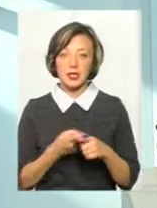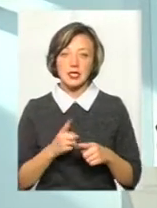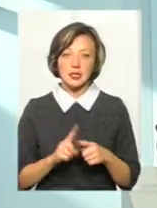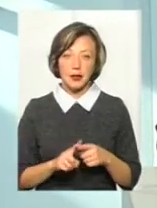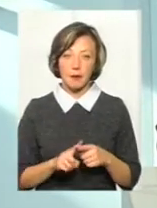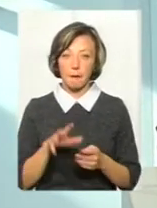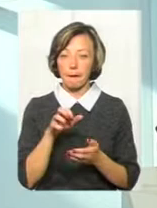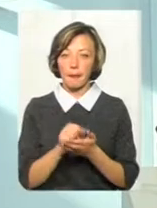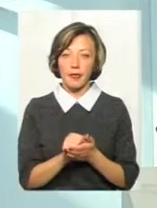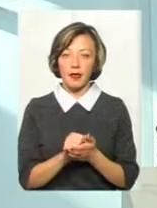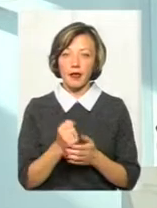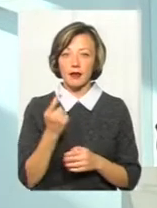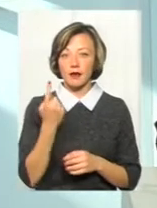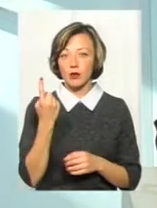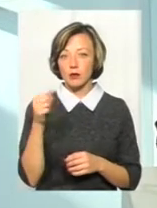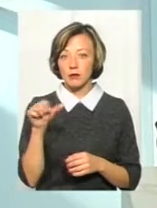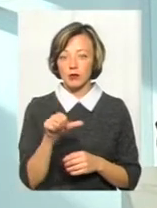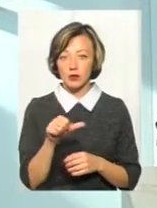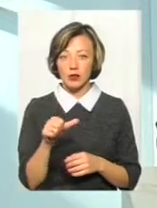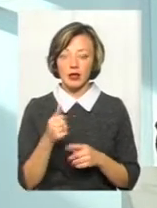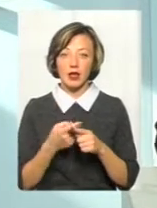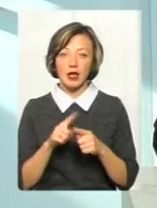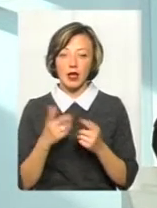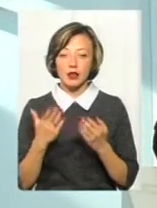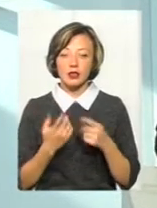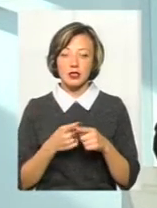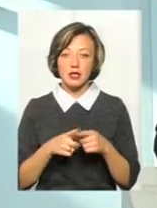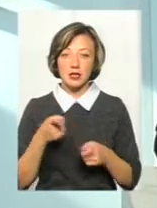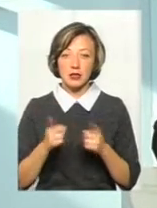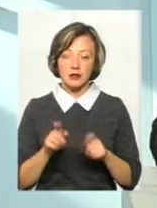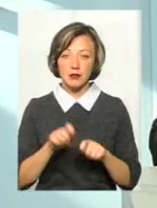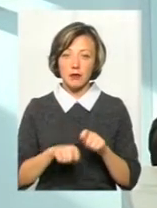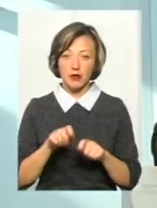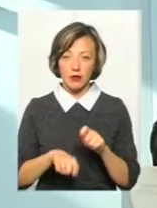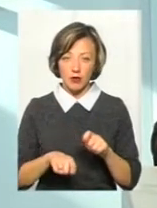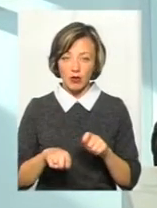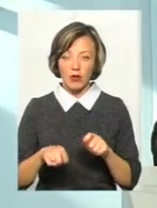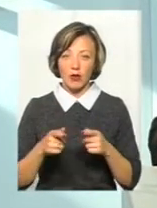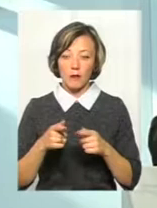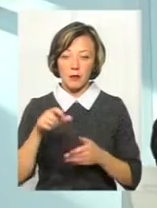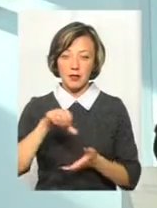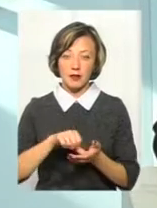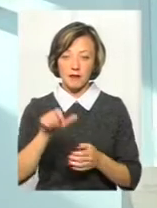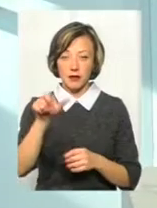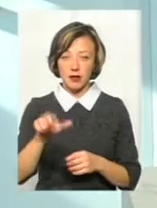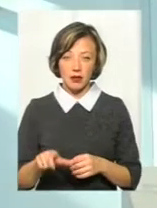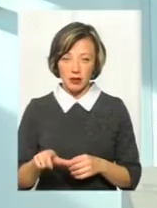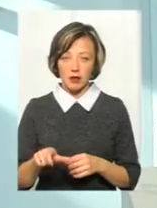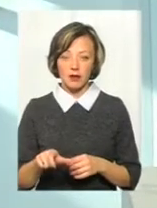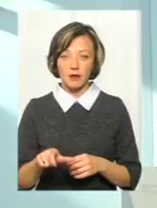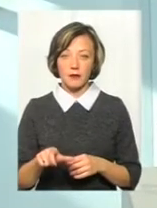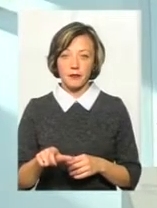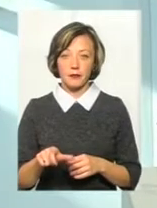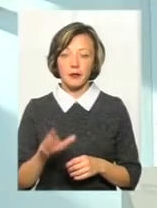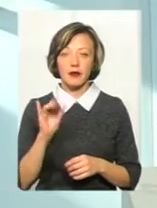займе аж хвилину, аж півтори. І повірте, якщо це дійсно перевіряючи, контролюючи, представник контролюючого органу,